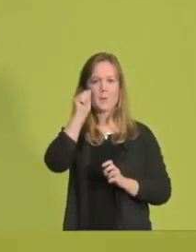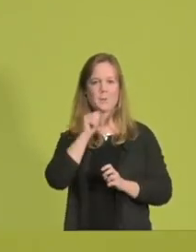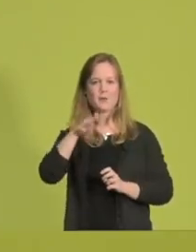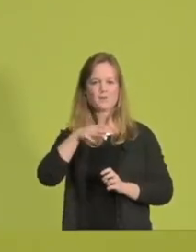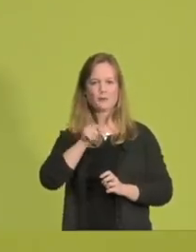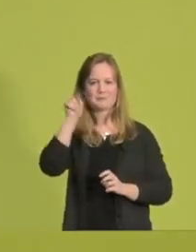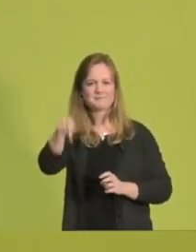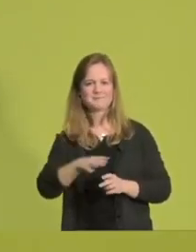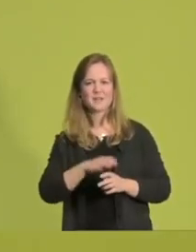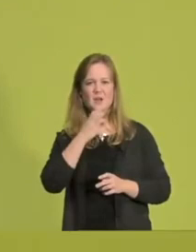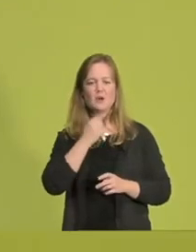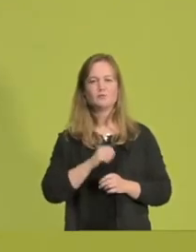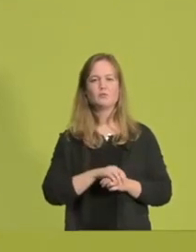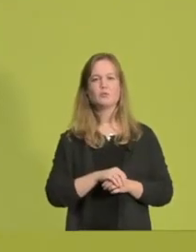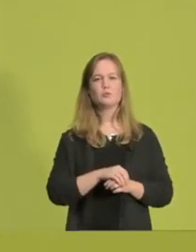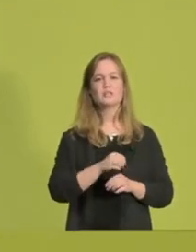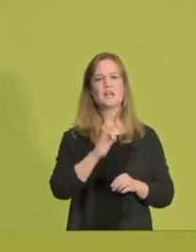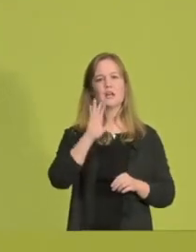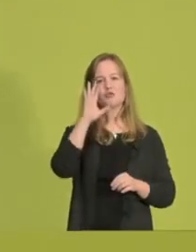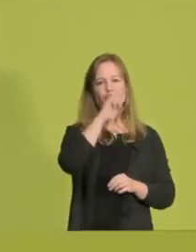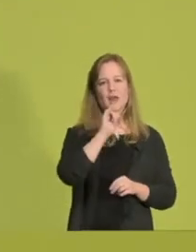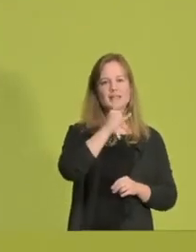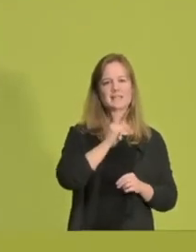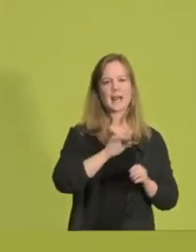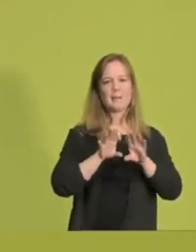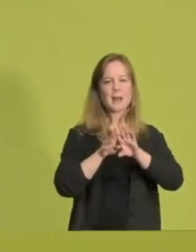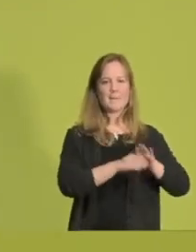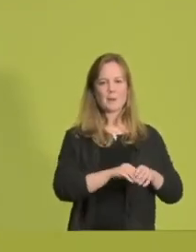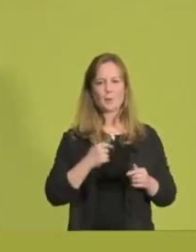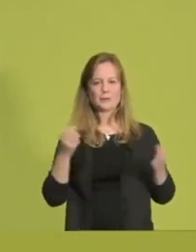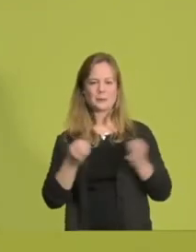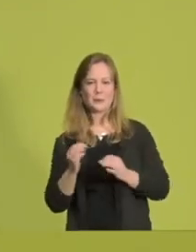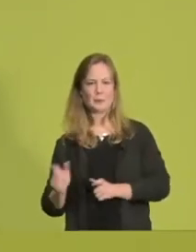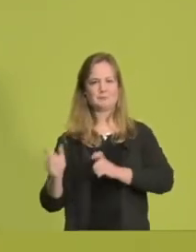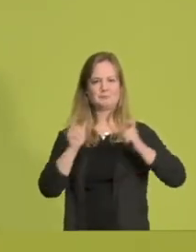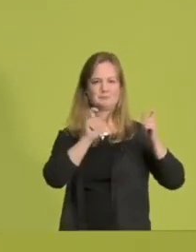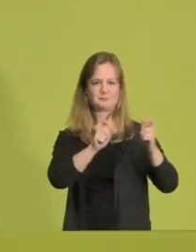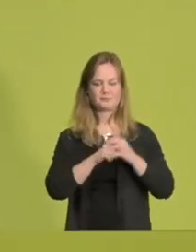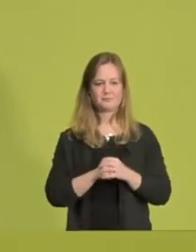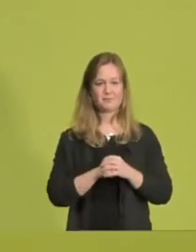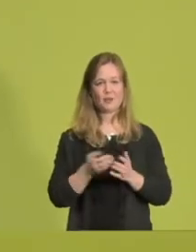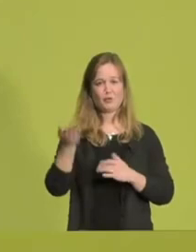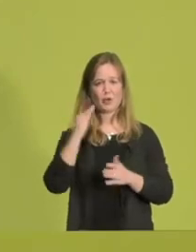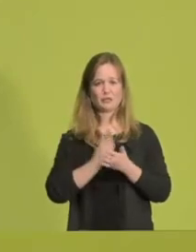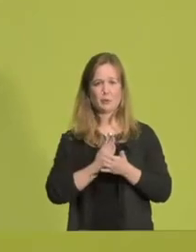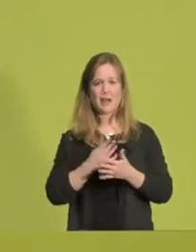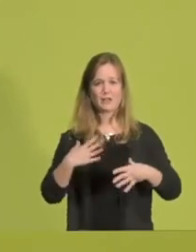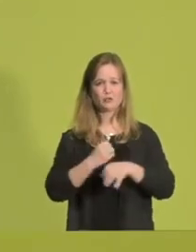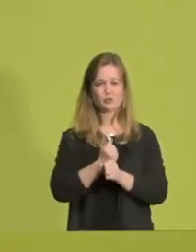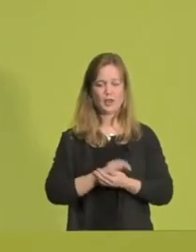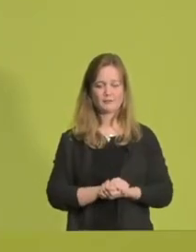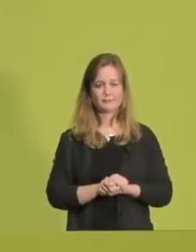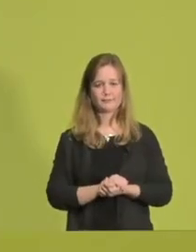ablösen. Wenn wir in unsere Parteigeschichte gucken, ist es uns schon einmal gelungen, 2010 nach nur fünf Jahren nach einer Legislaturperiode schwarz